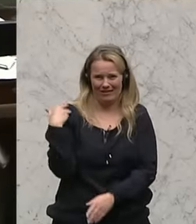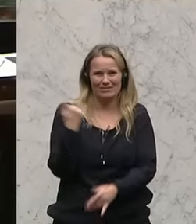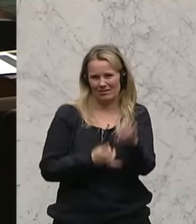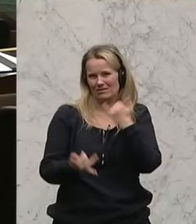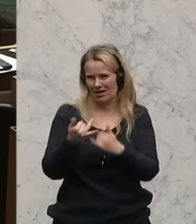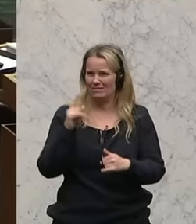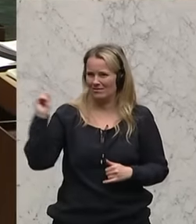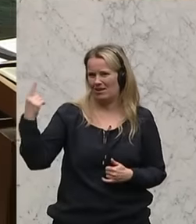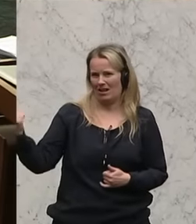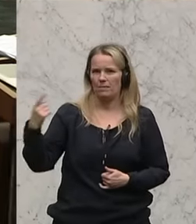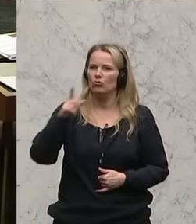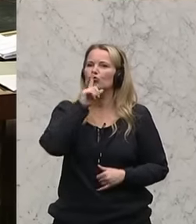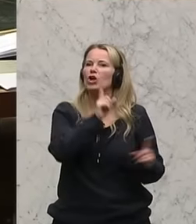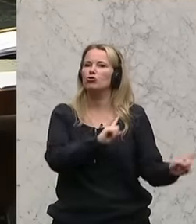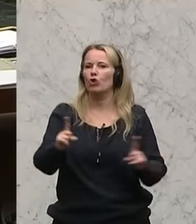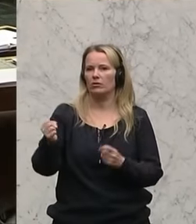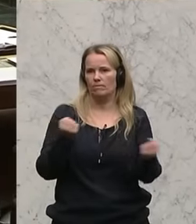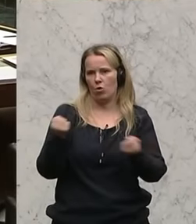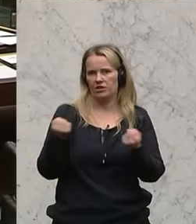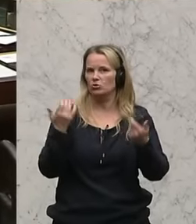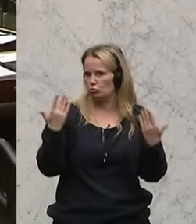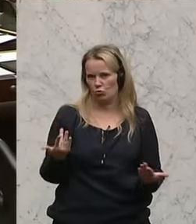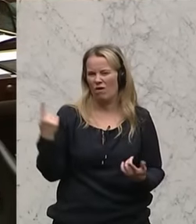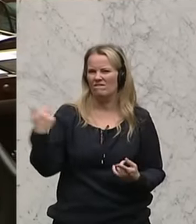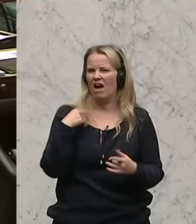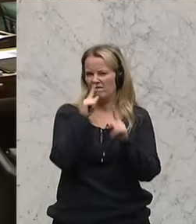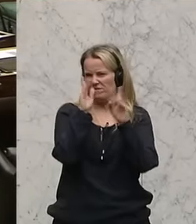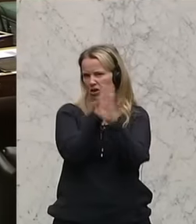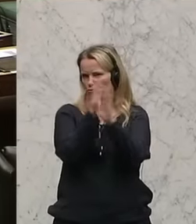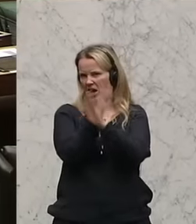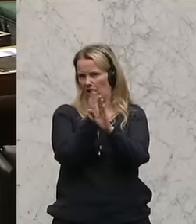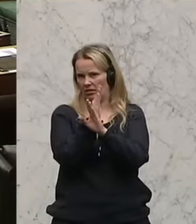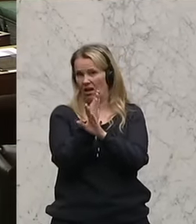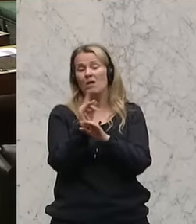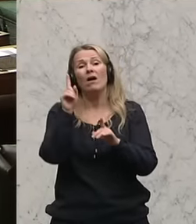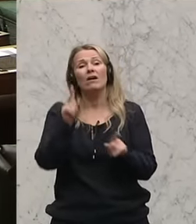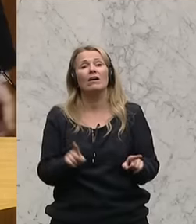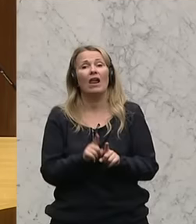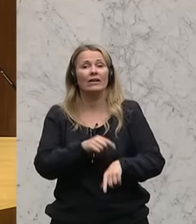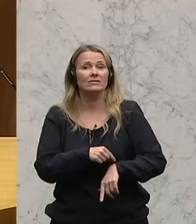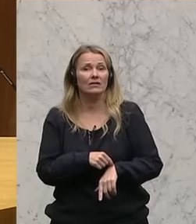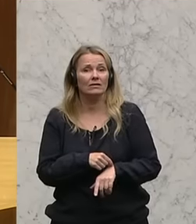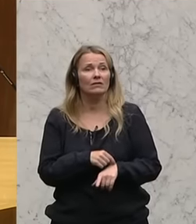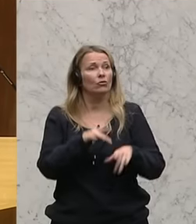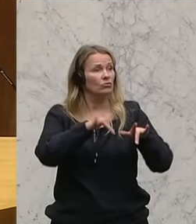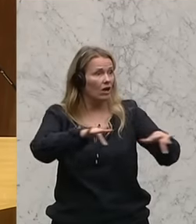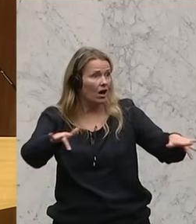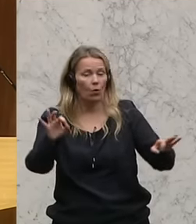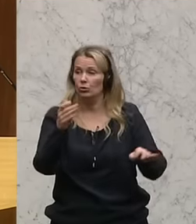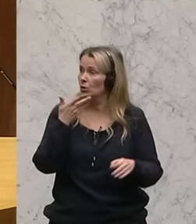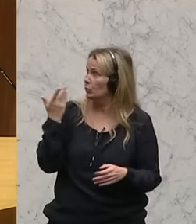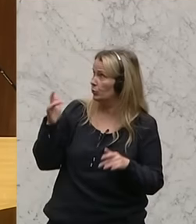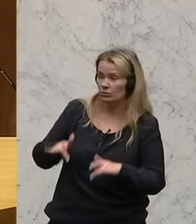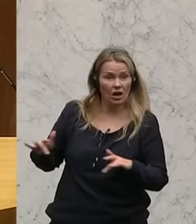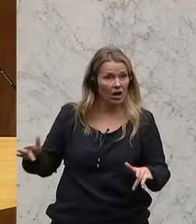in seiner höchstpersönlichen Stillstandspolitik selbst versteckt hat, aber gleichzeitig auch allen noch Anwesenden oder auch nicht mehr